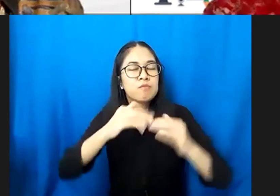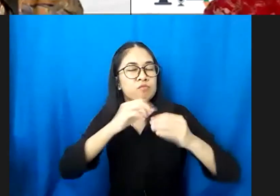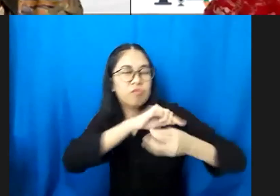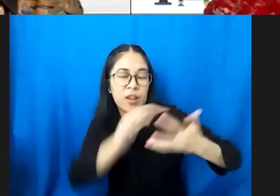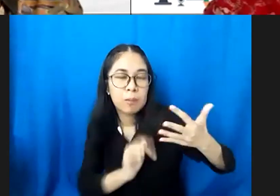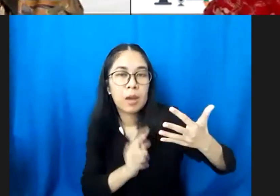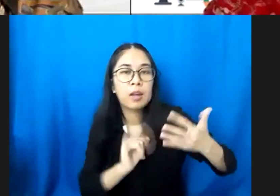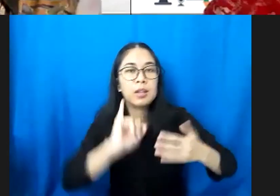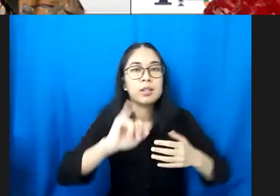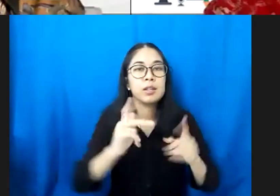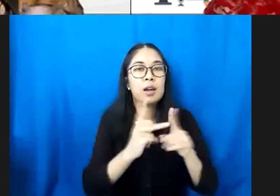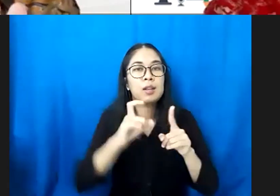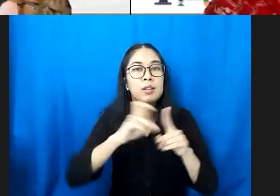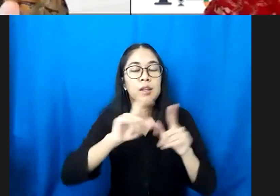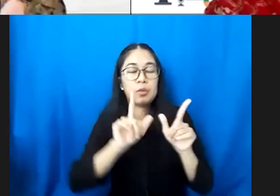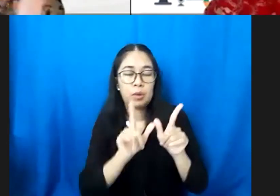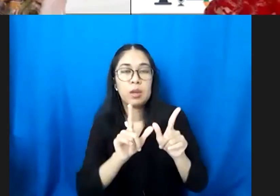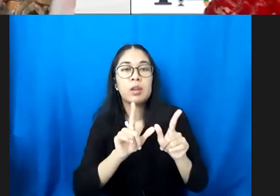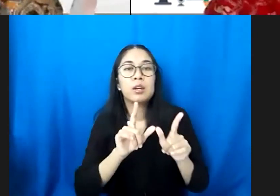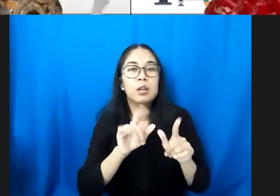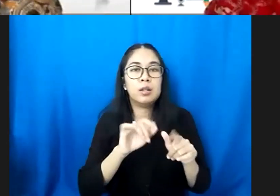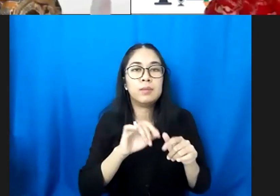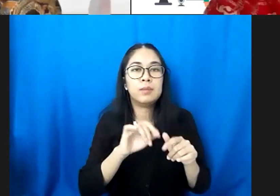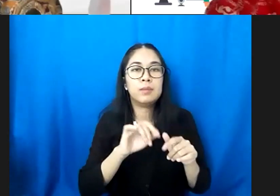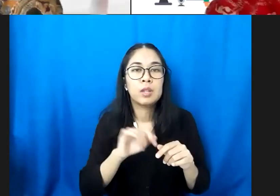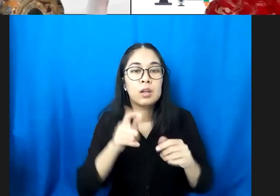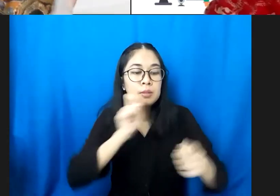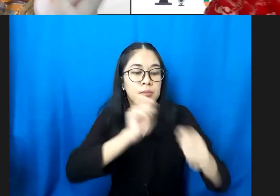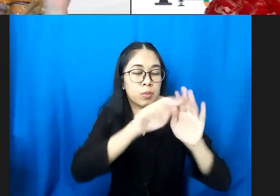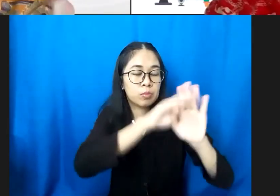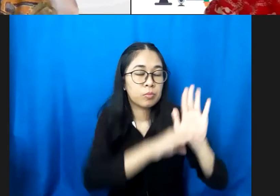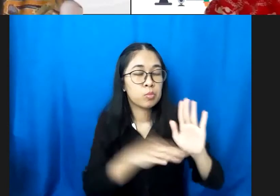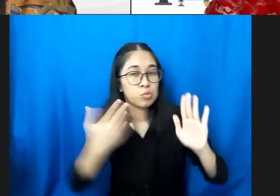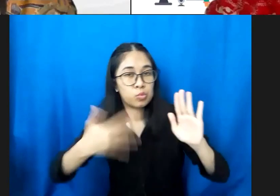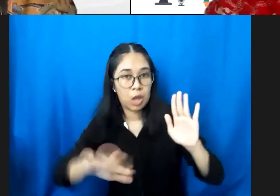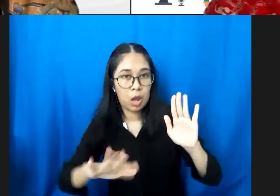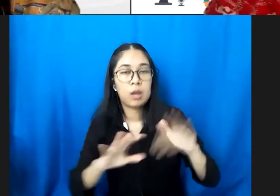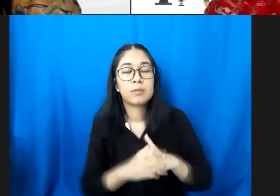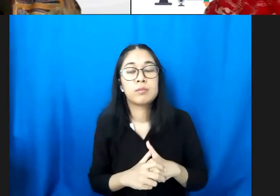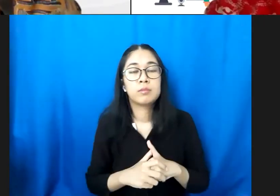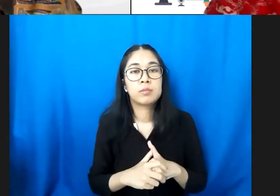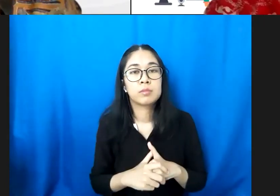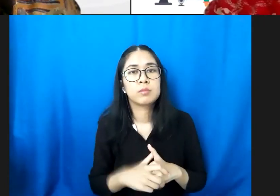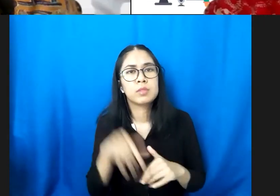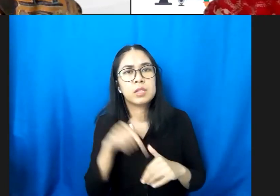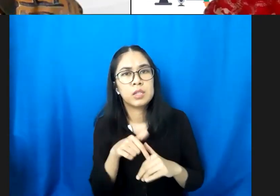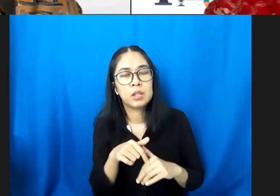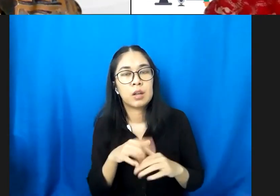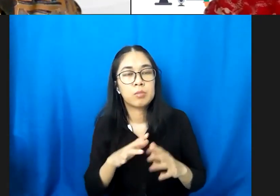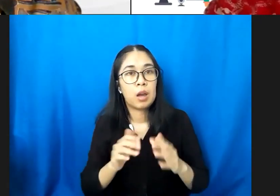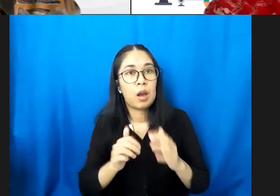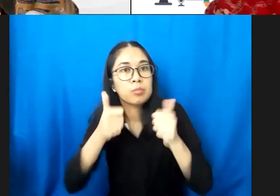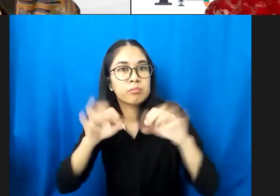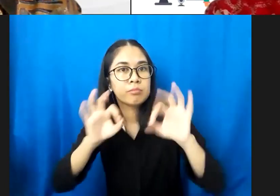Electronic Human Development Workers itu sudah disusun kalau ini terjadi akurat timely